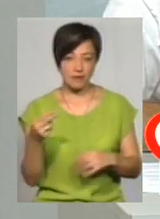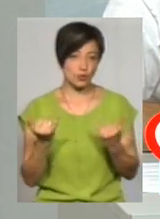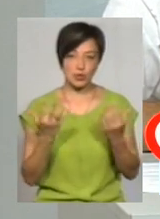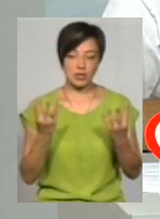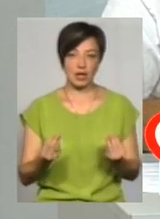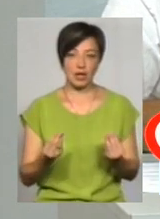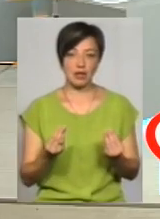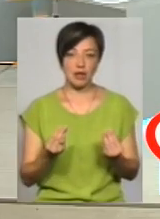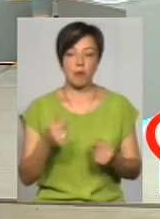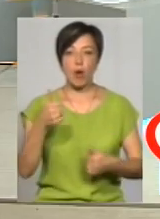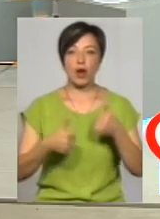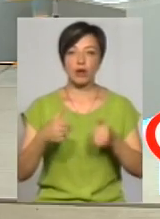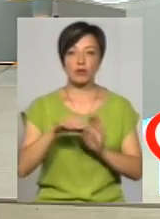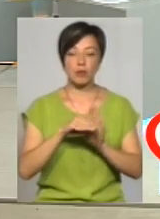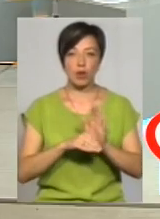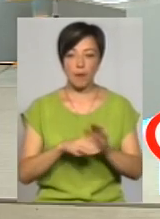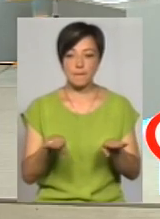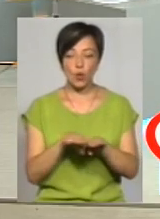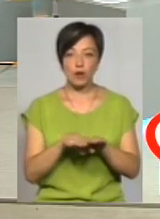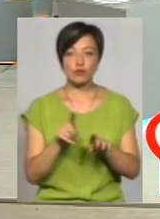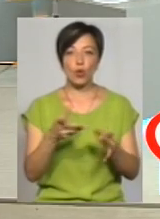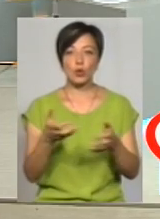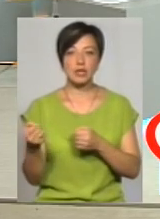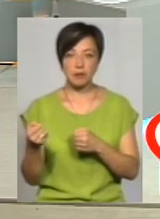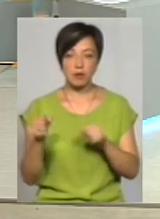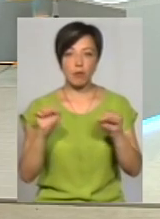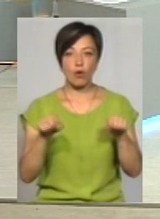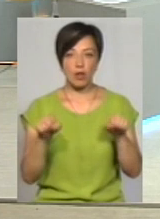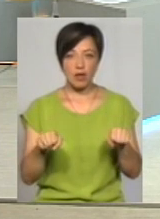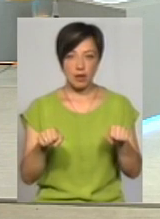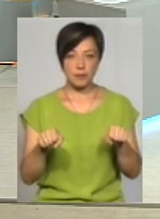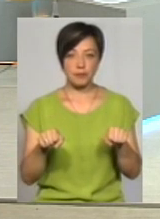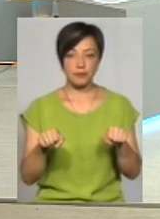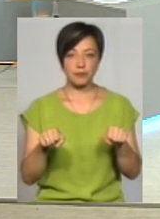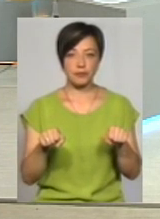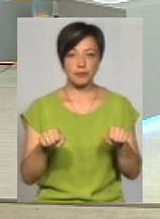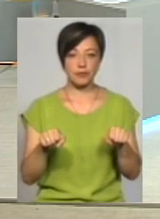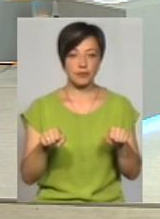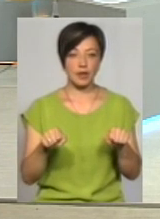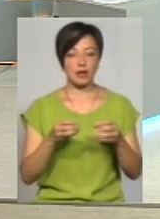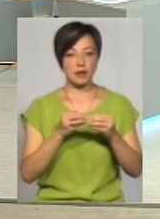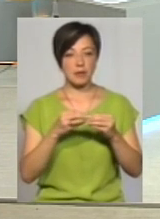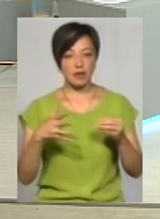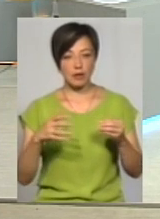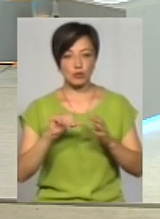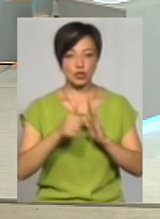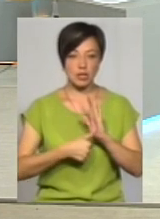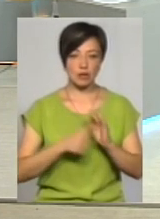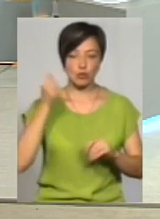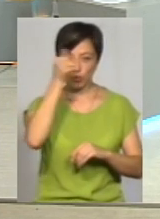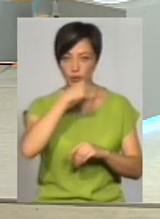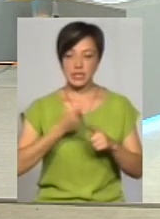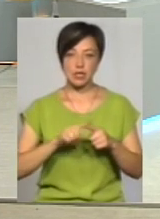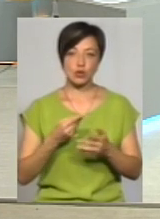на сьогоднішній день по грантових програмах, ми порівняно з тим, що могли отримати в 2015-2016 році,